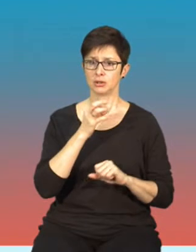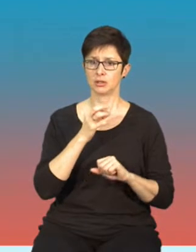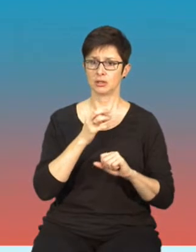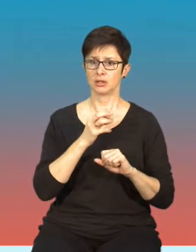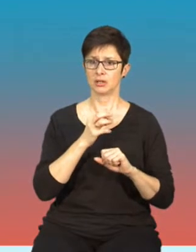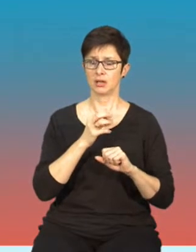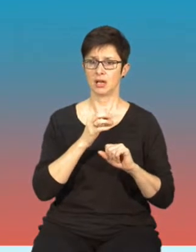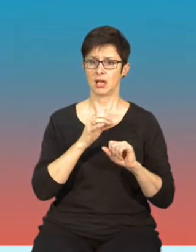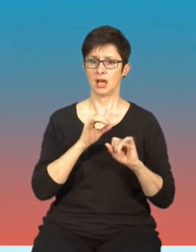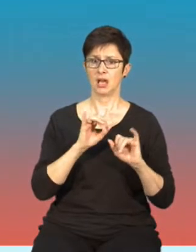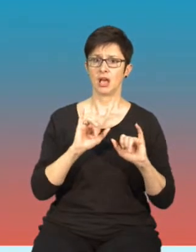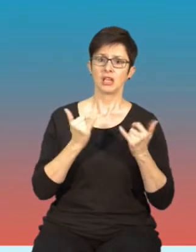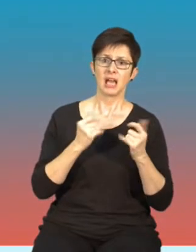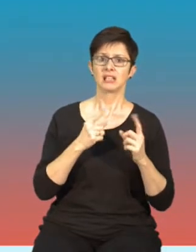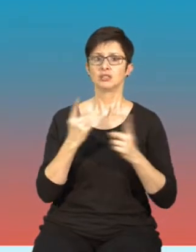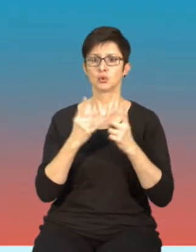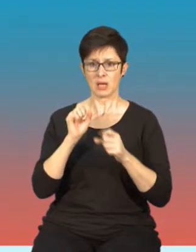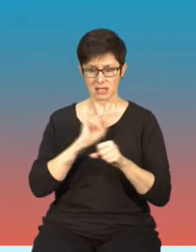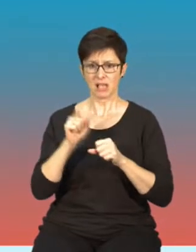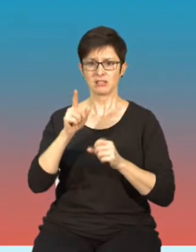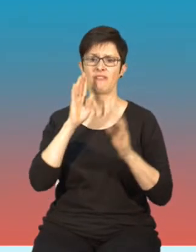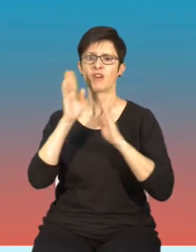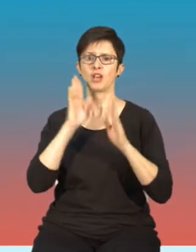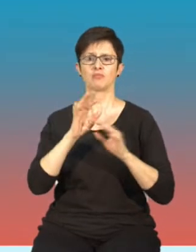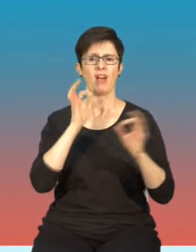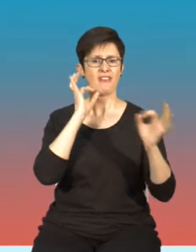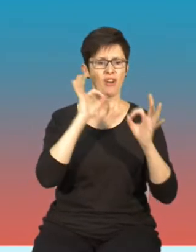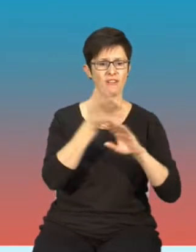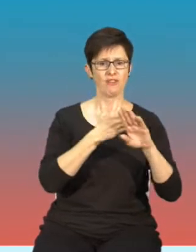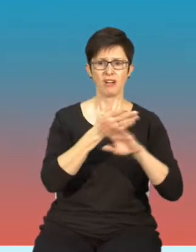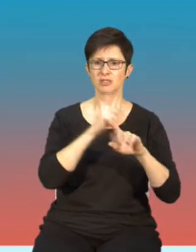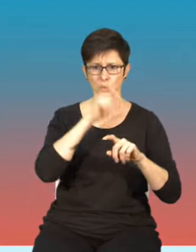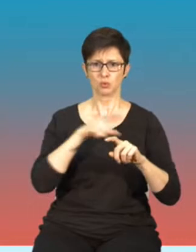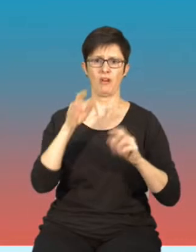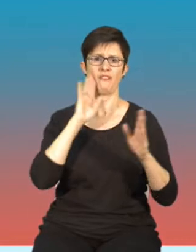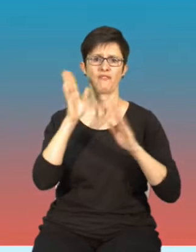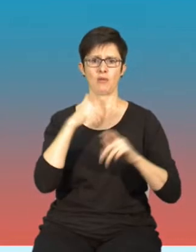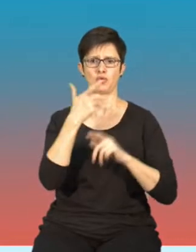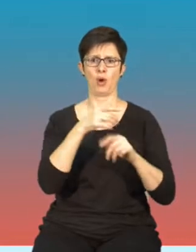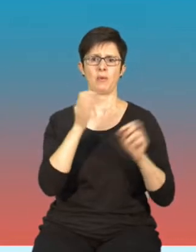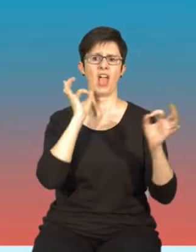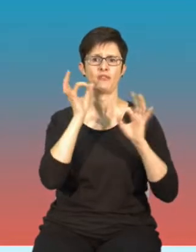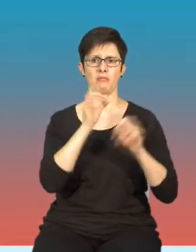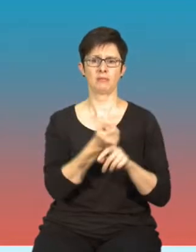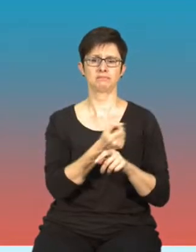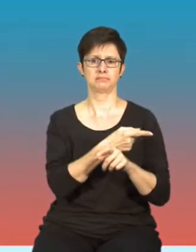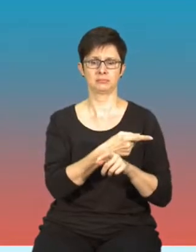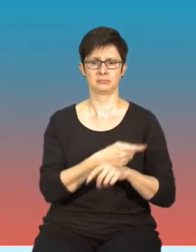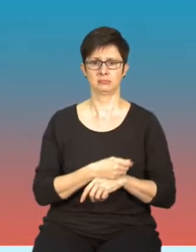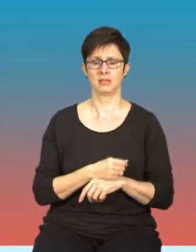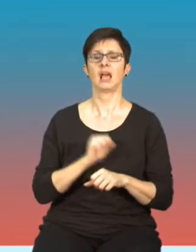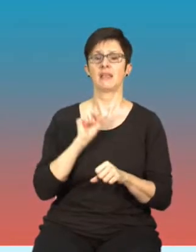w jakichś przypadkach Facebook usuwa dezinformację? Tak. Jest kilka okoliczności, w których